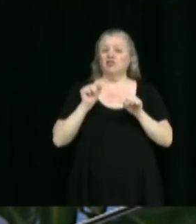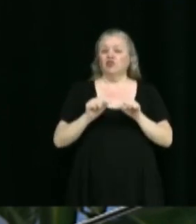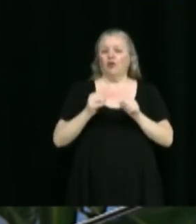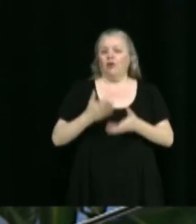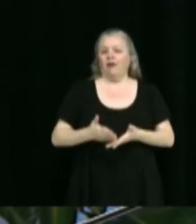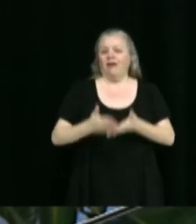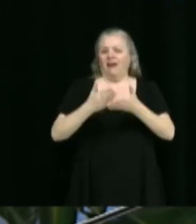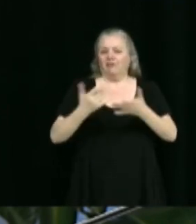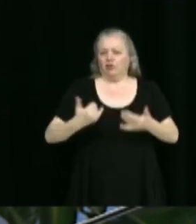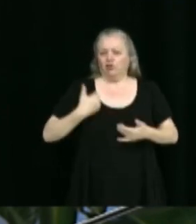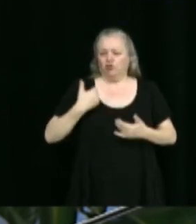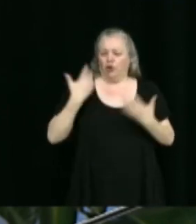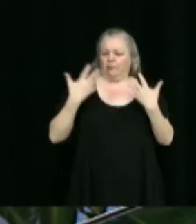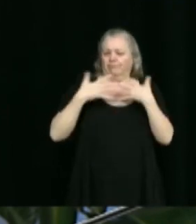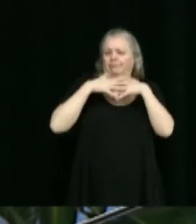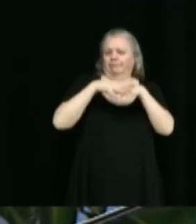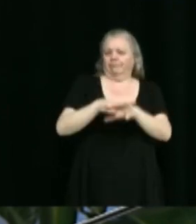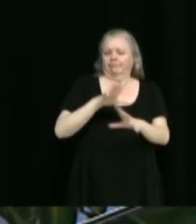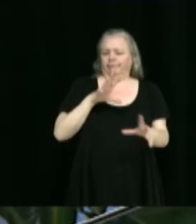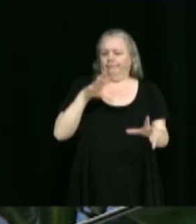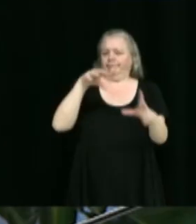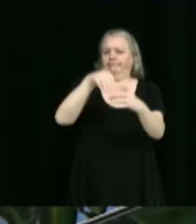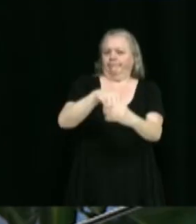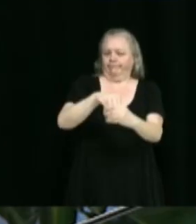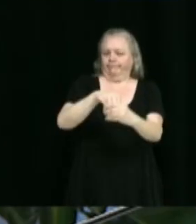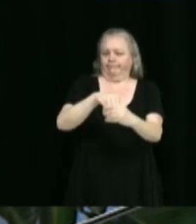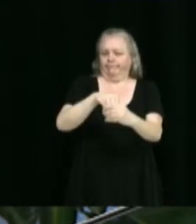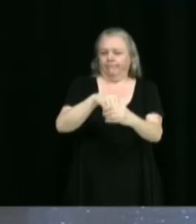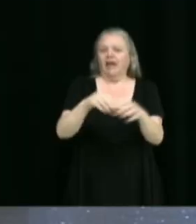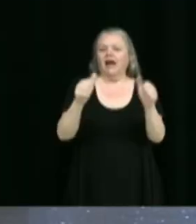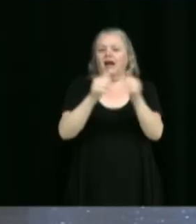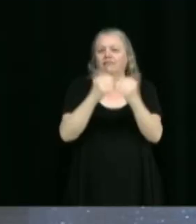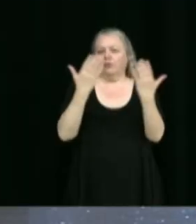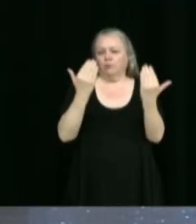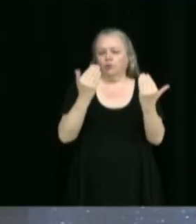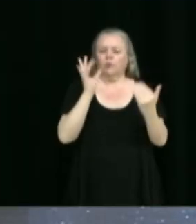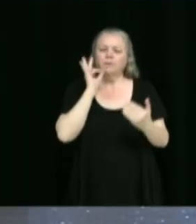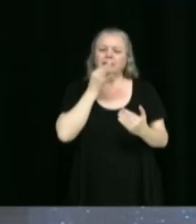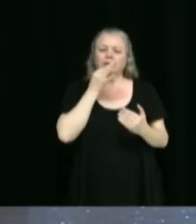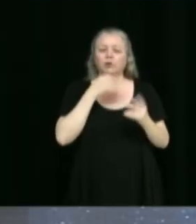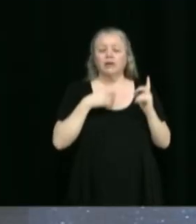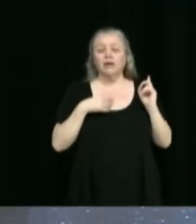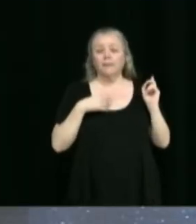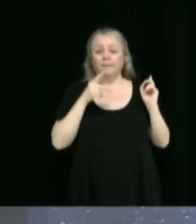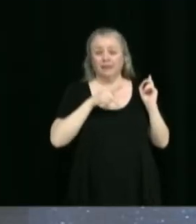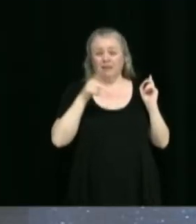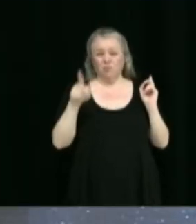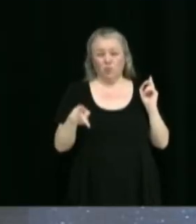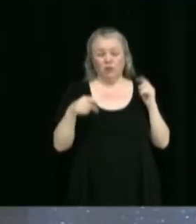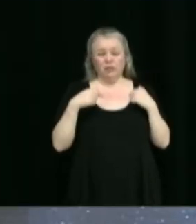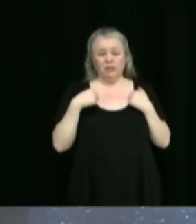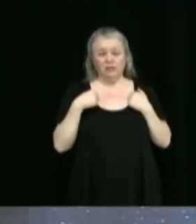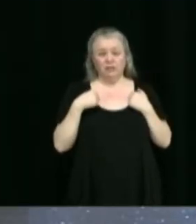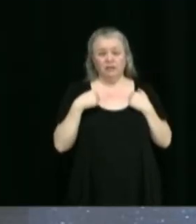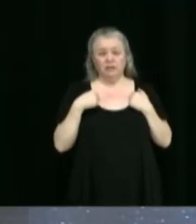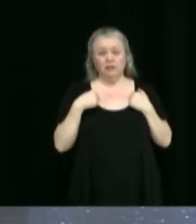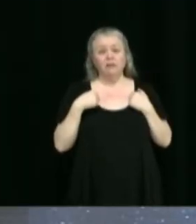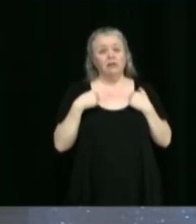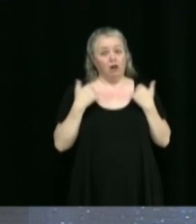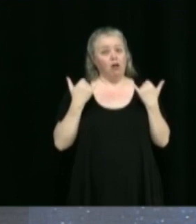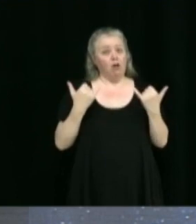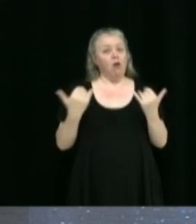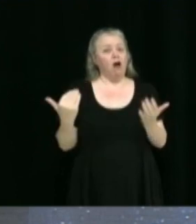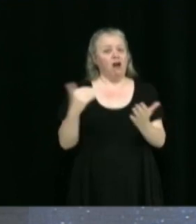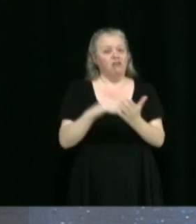particuliers aux conditions énoncées à la dite convention. Vous permettez, M. Le Maire, je pense que là, encore vite, on peut souhaiter les